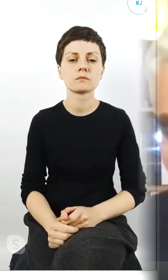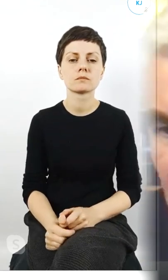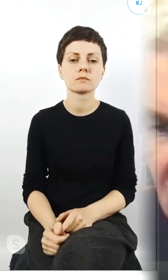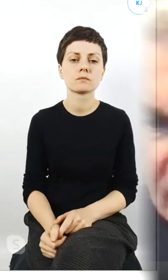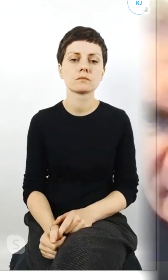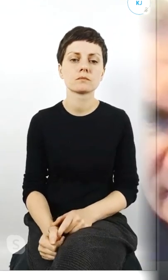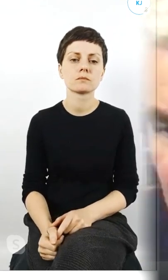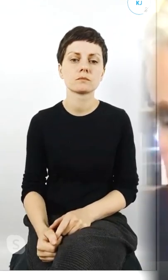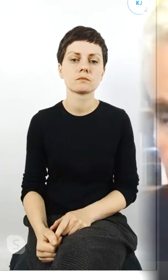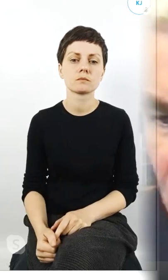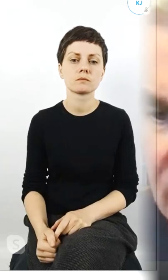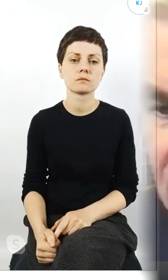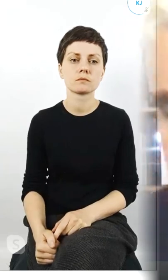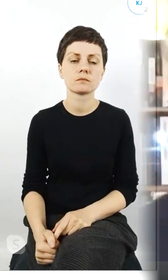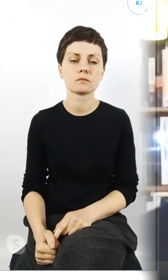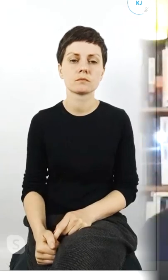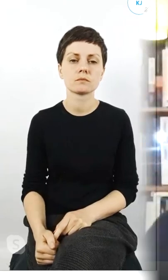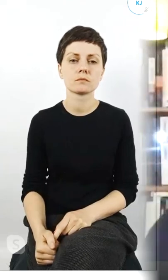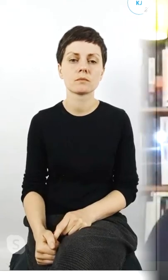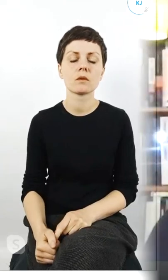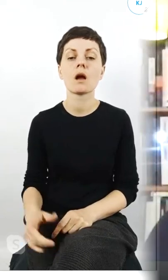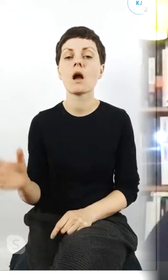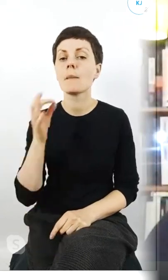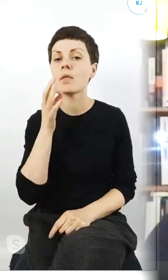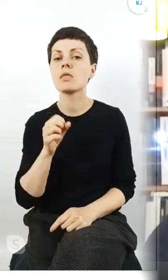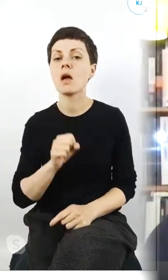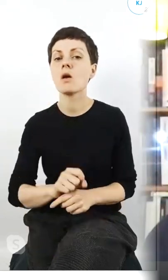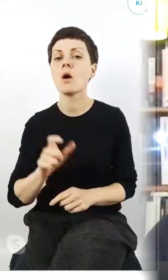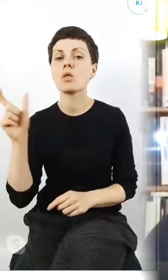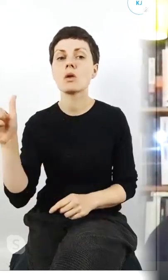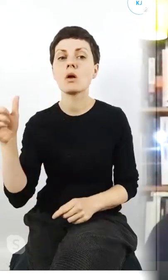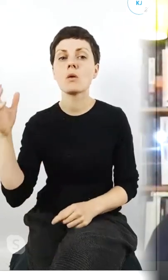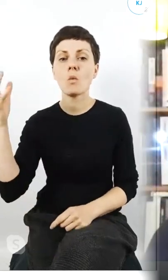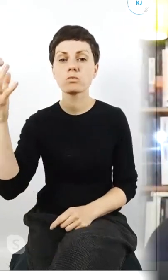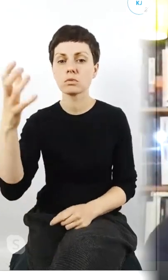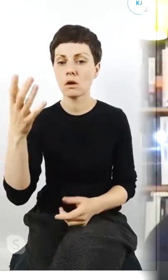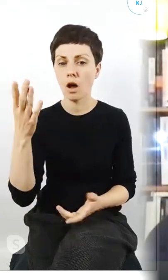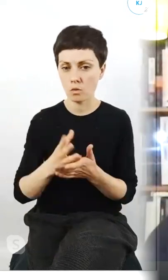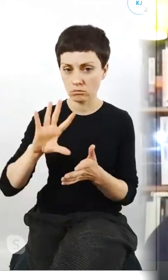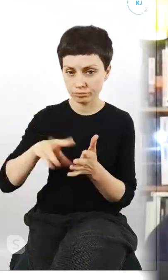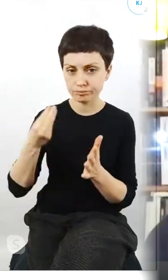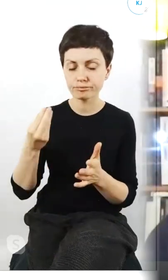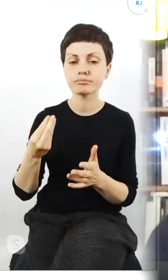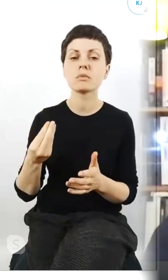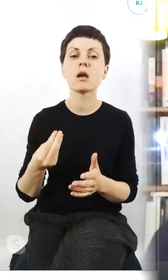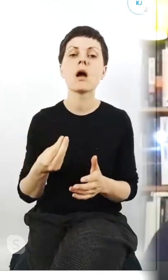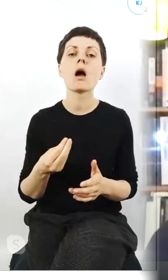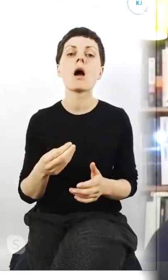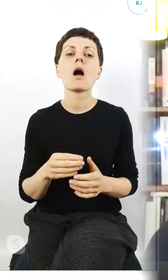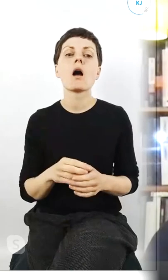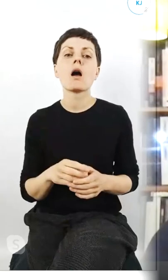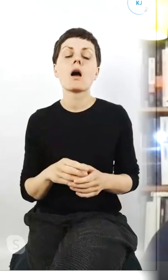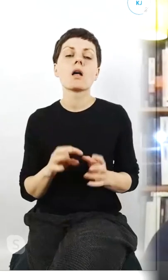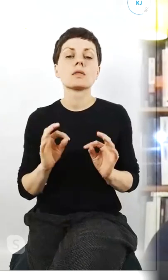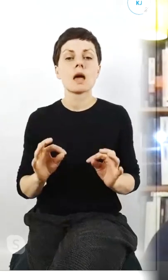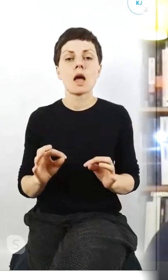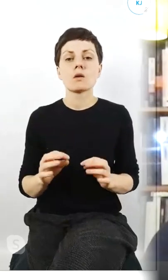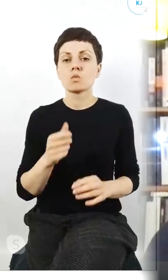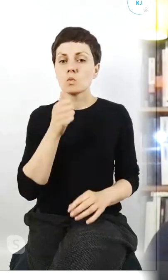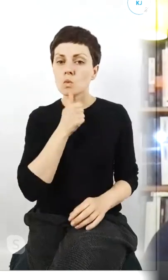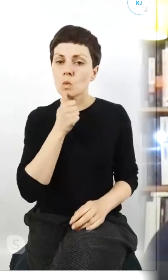pytań od publiczności już nie ma to jeszcze spróbujmy tak